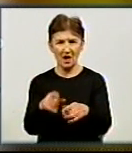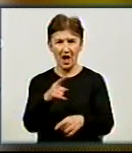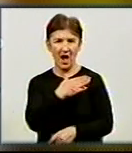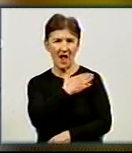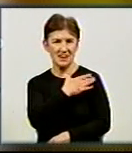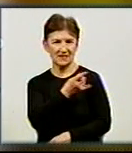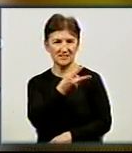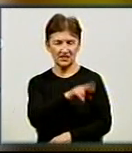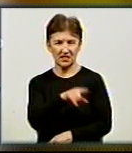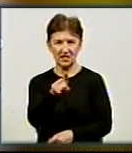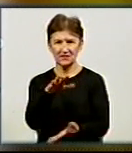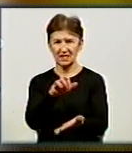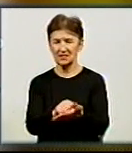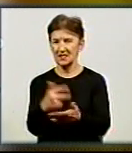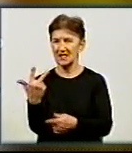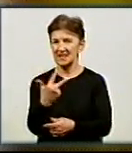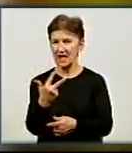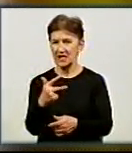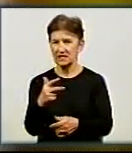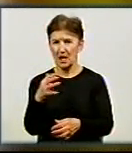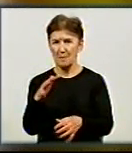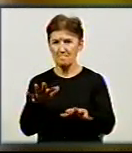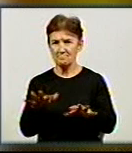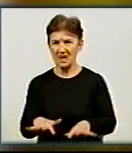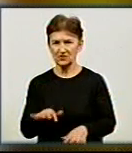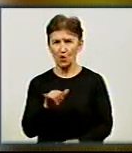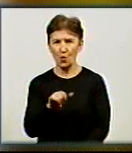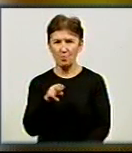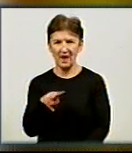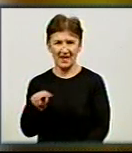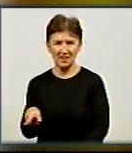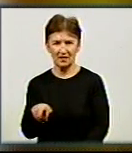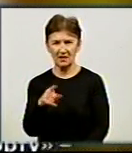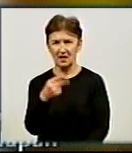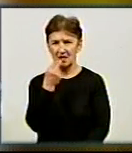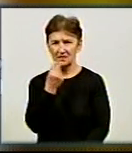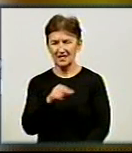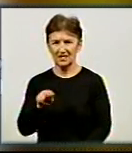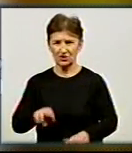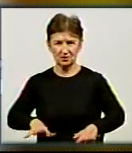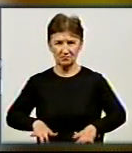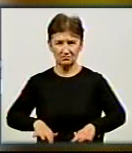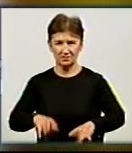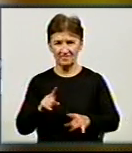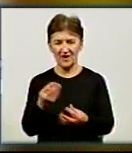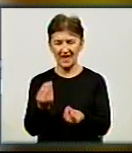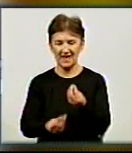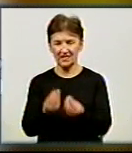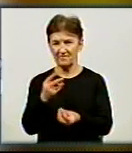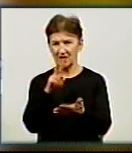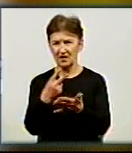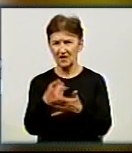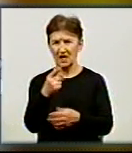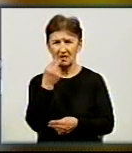третє місце в осінній частині чемпіонату ОПЛ. У номінації «Найкращий тренер в ігрових видах спорту» головний